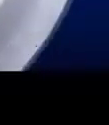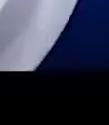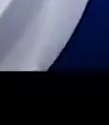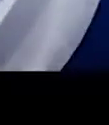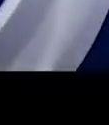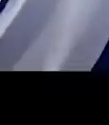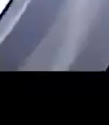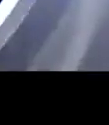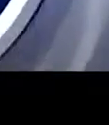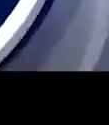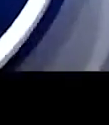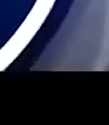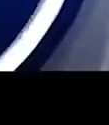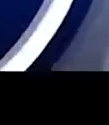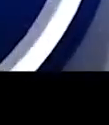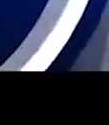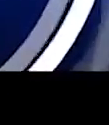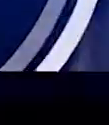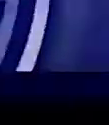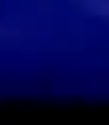Девочка-пай